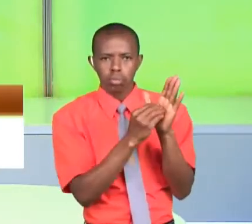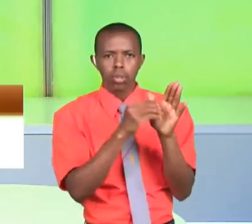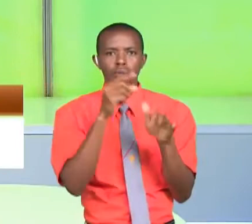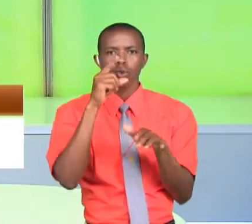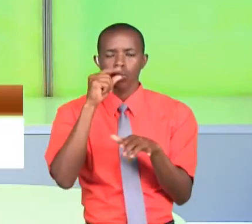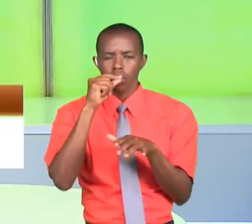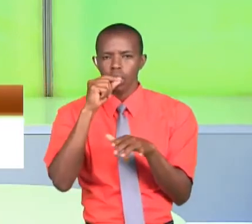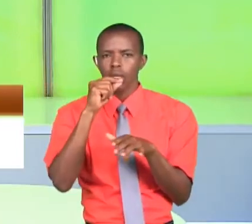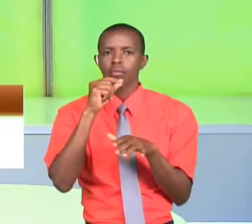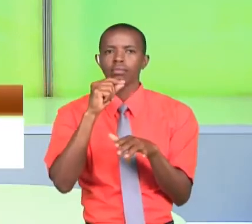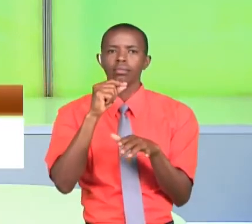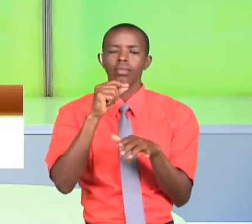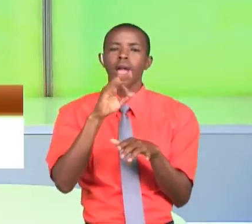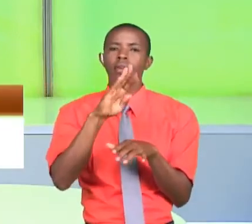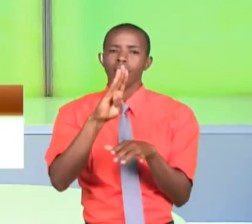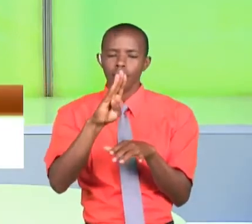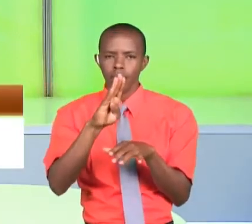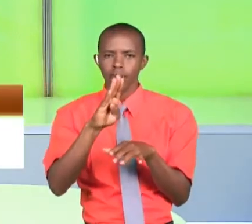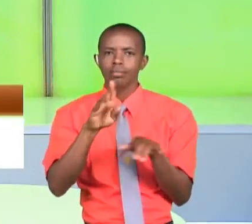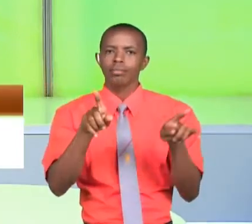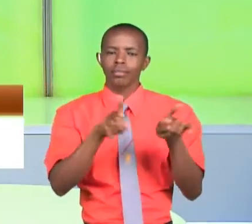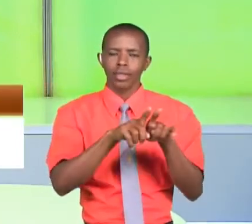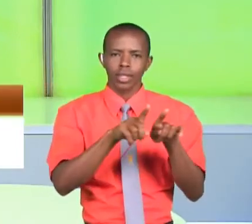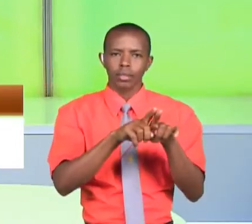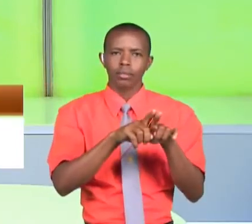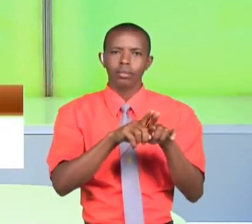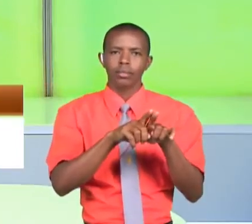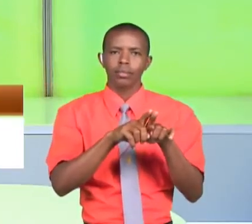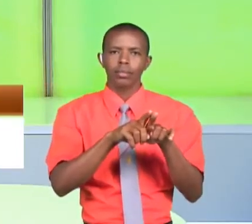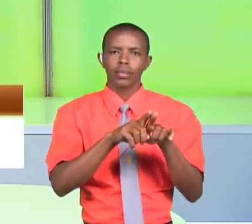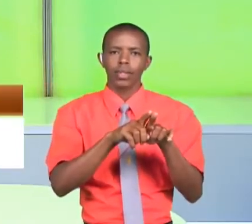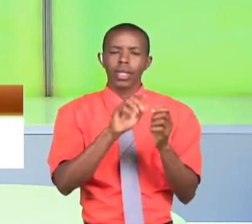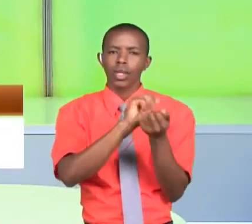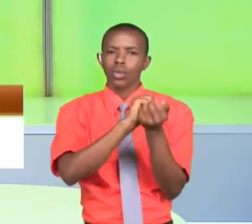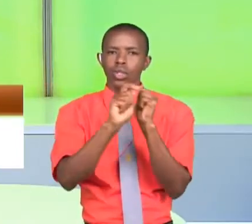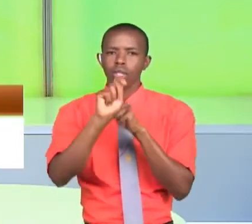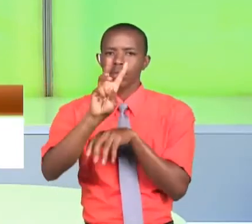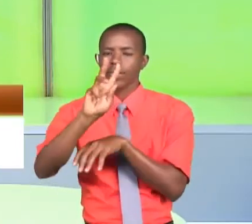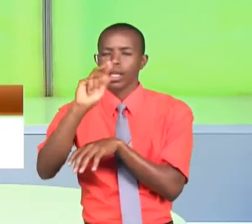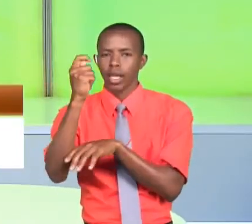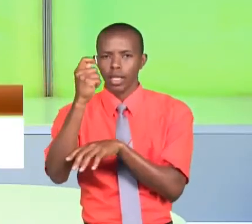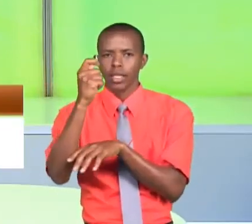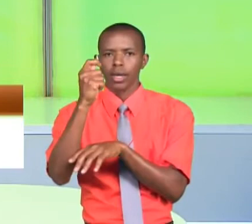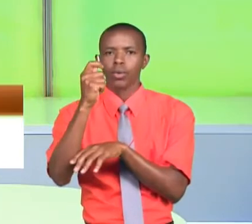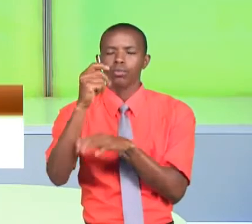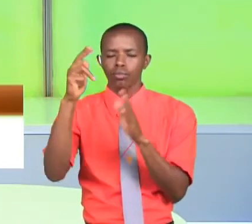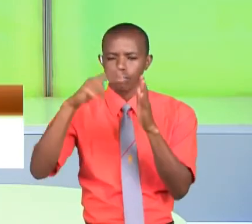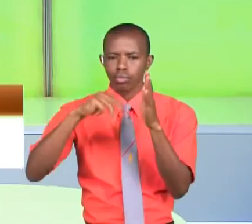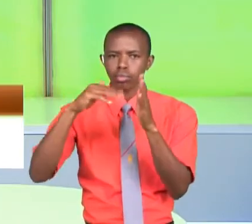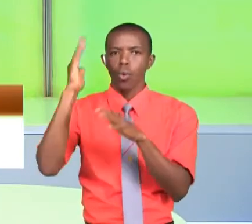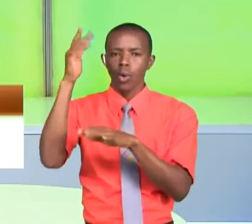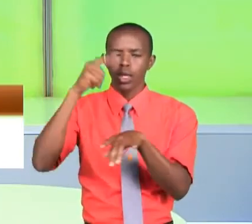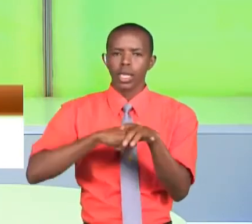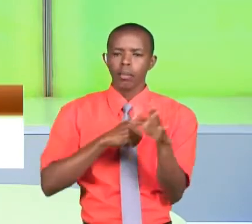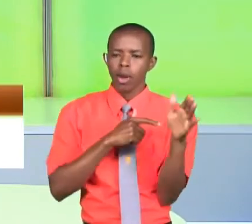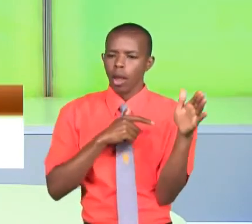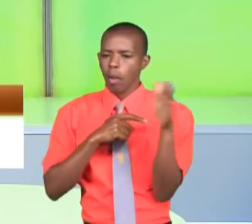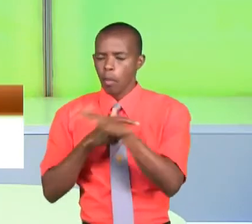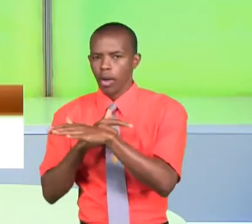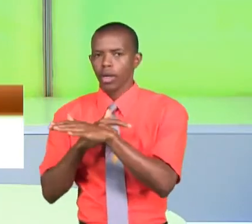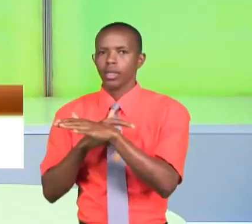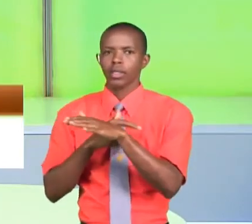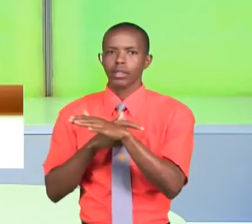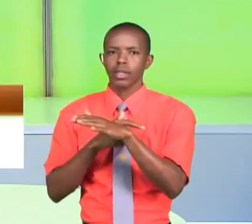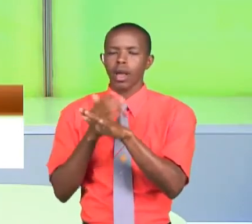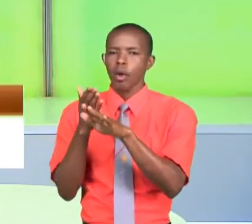At underscore clifford ke Kwenye mtandao wa facebook ni switch tv kenya Ntakuwa na iweka hewani Nitakapo pata mda Kabla